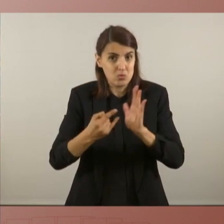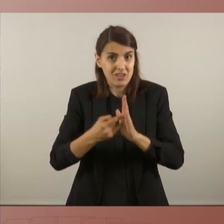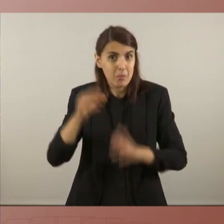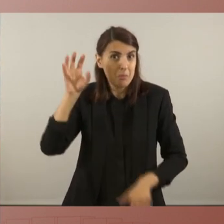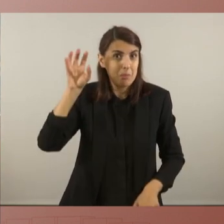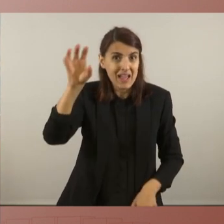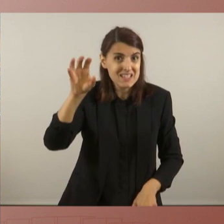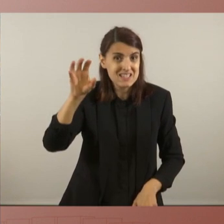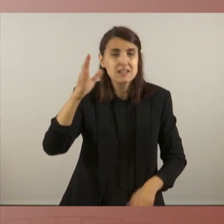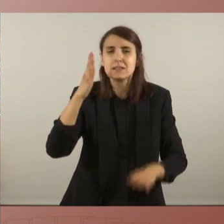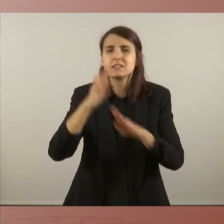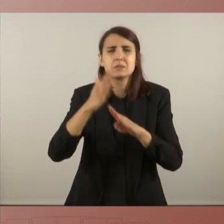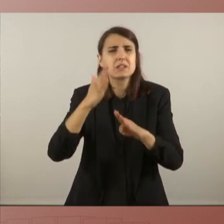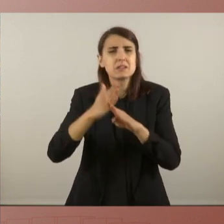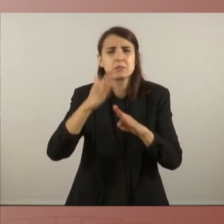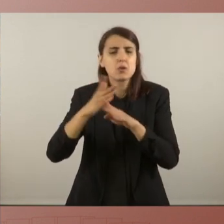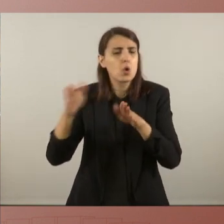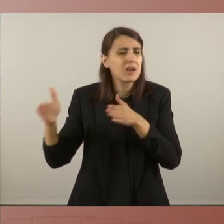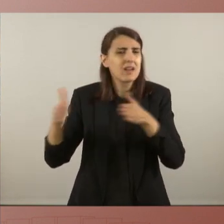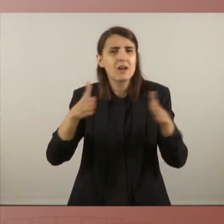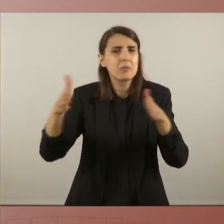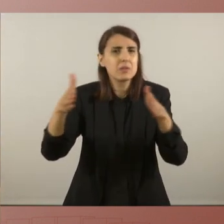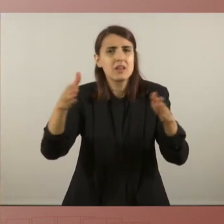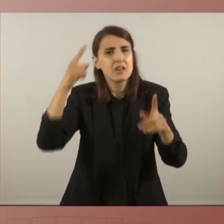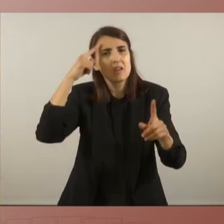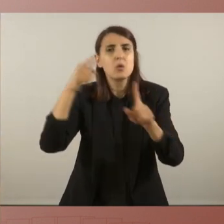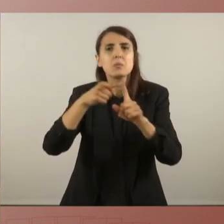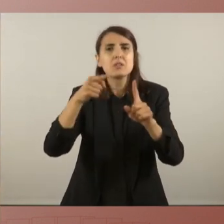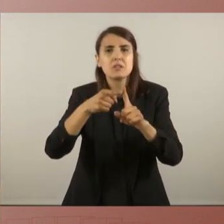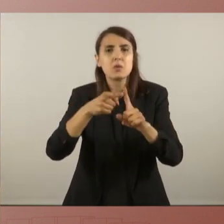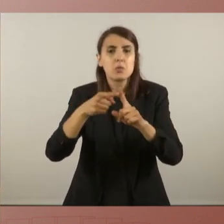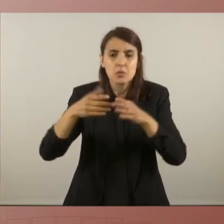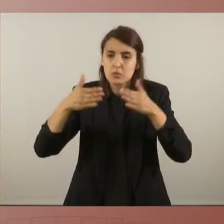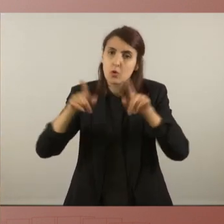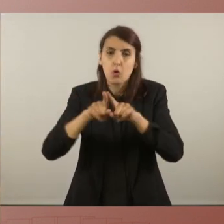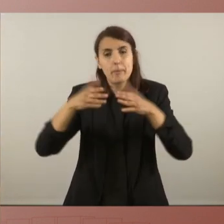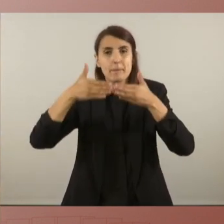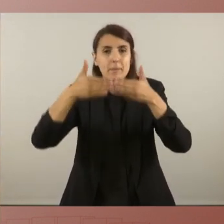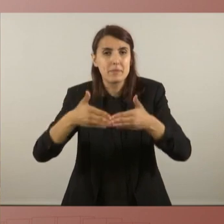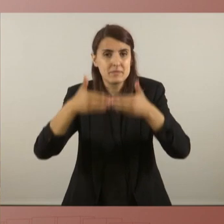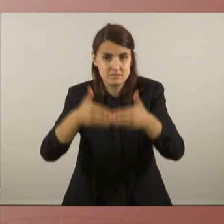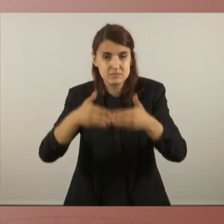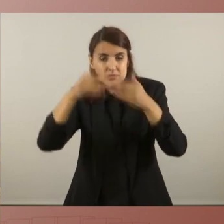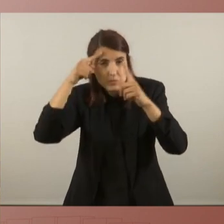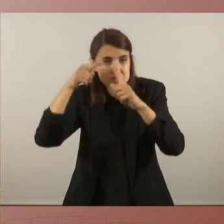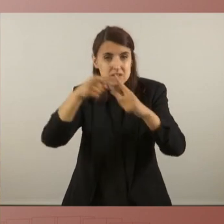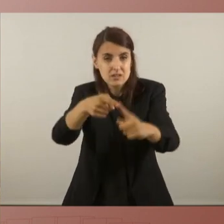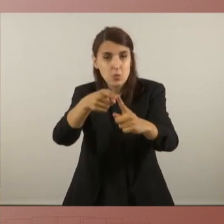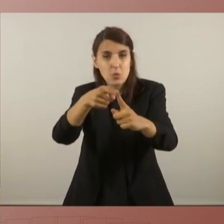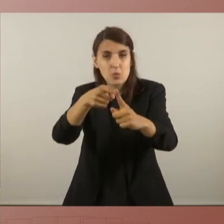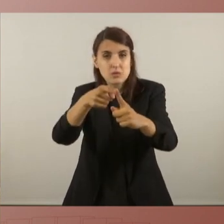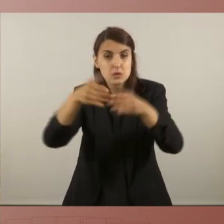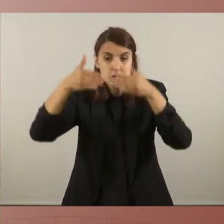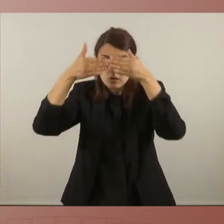sempre fan camí com ho fan les bugadores, que remen avançant cap a un horitzó sense